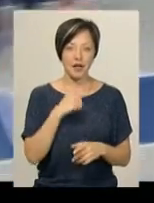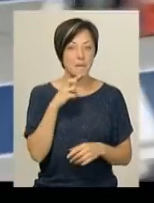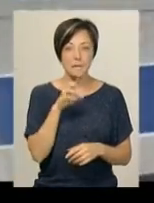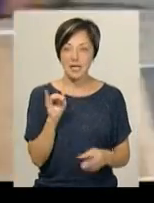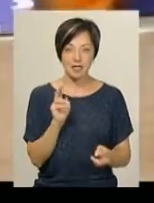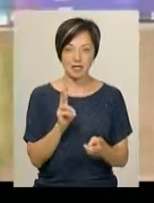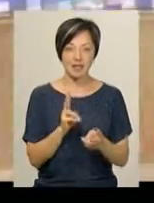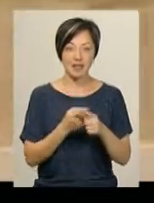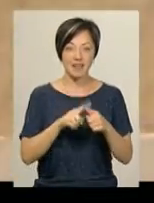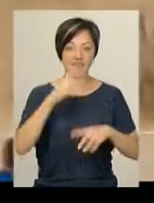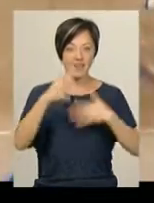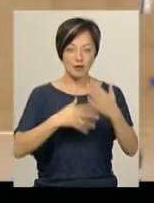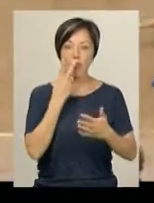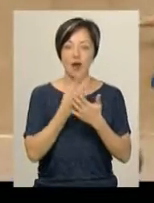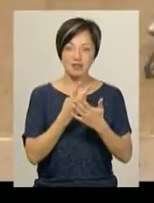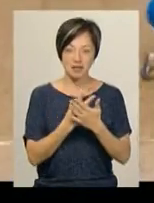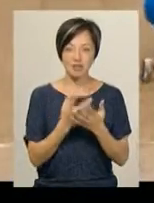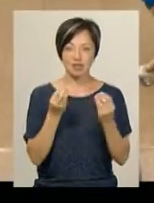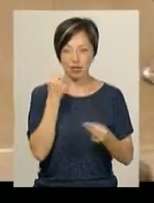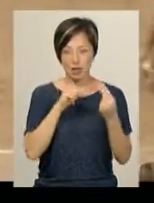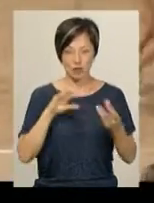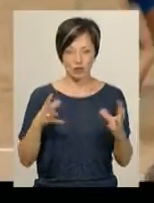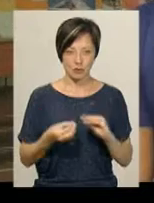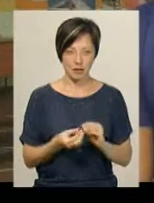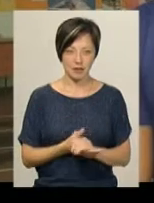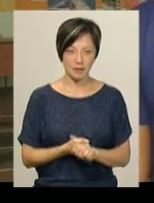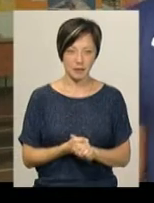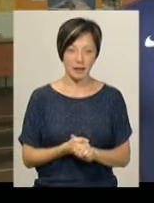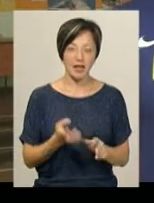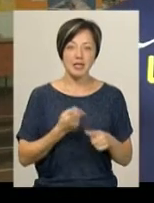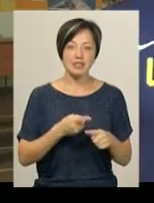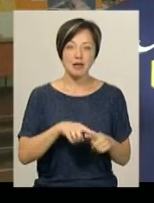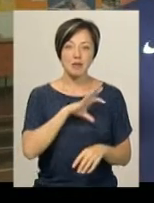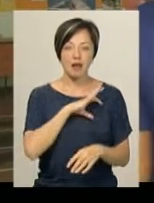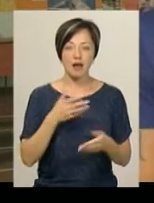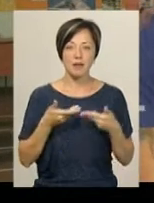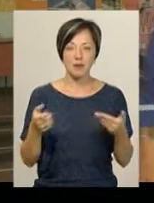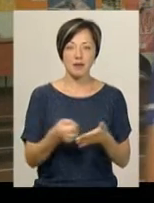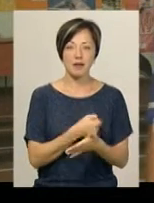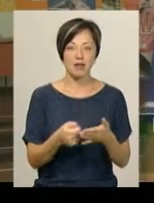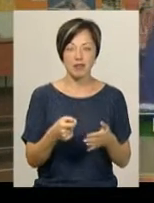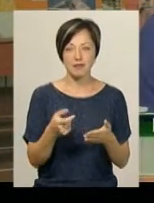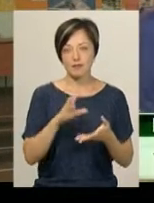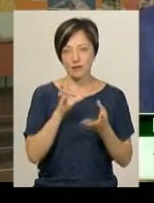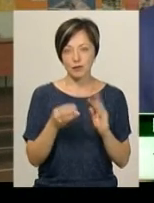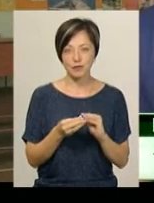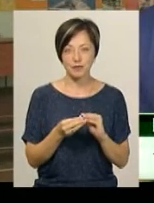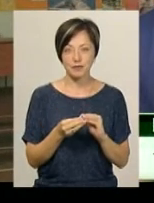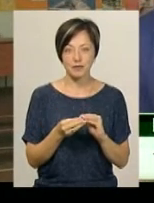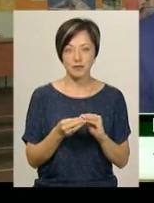якби не зустрічний вітер, вона б показала ще кращий результат. До цієї медалі ми йшли, багато не мало,